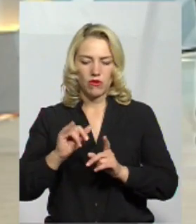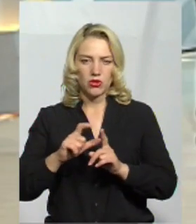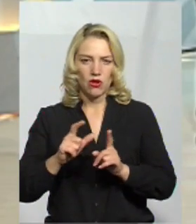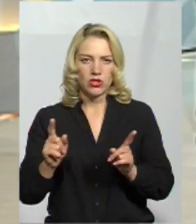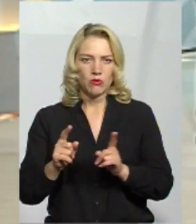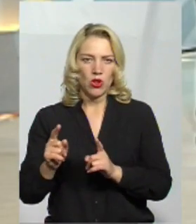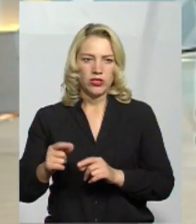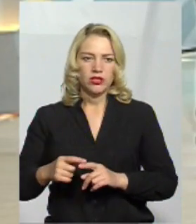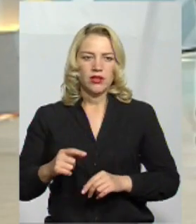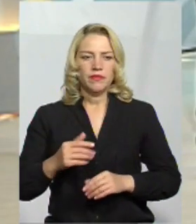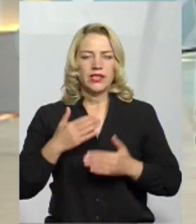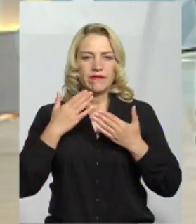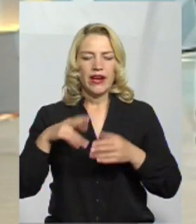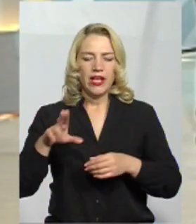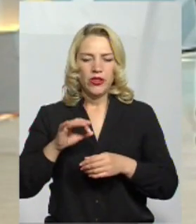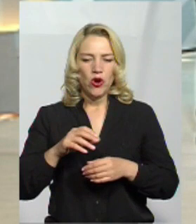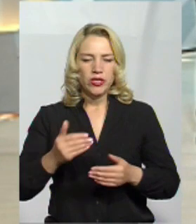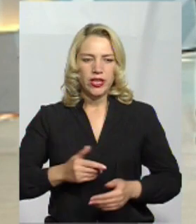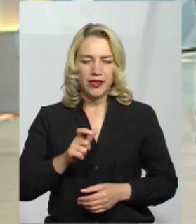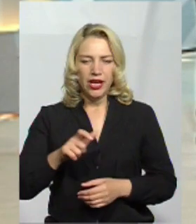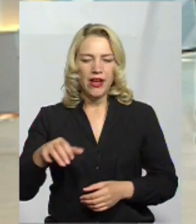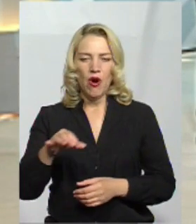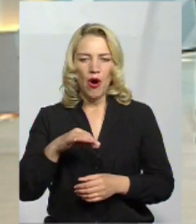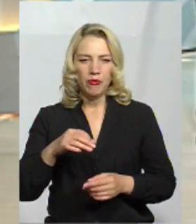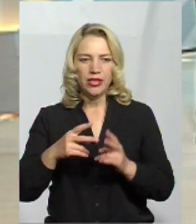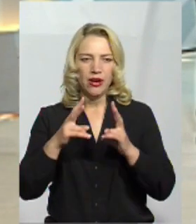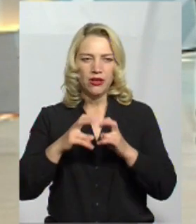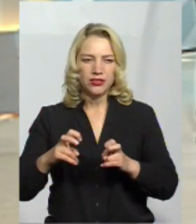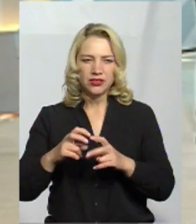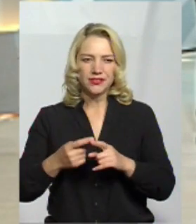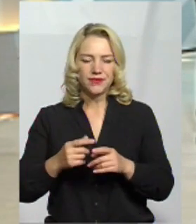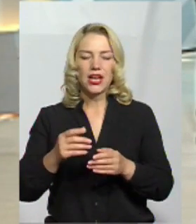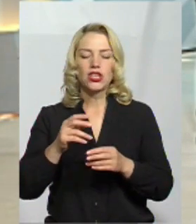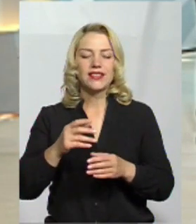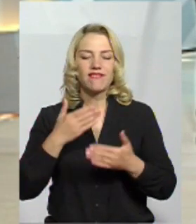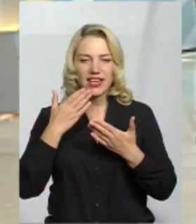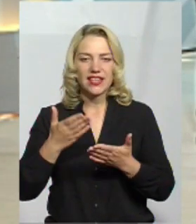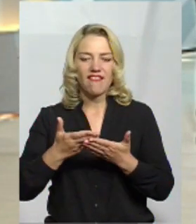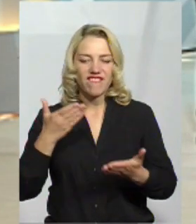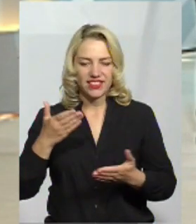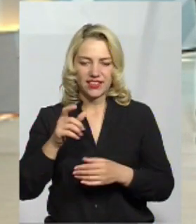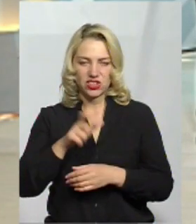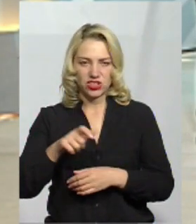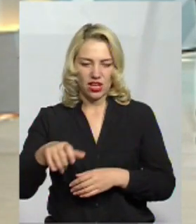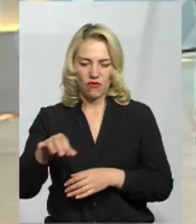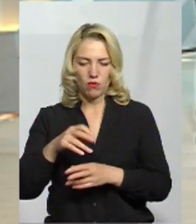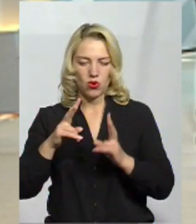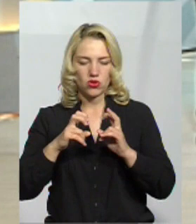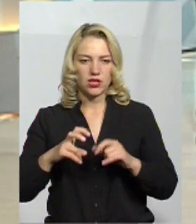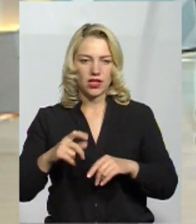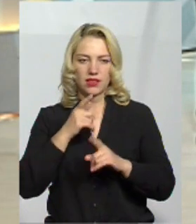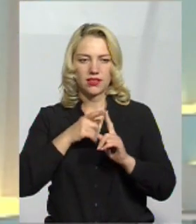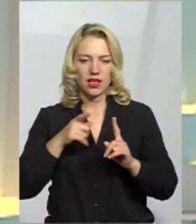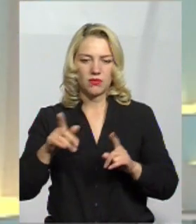перше, звернення до жителів округу. Перепрошую, звернення від жителів округу. Розглядаю це терміном не